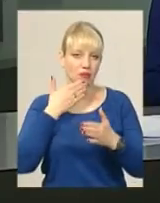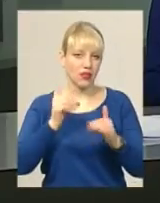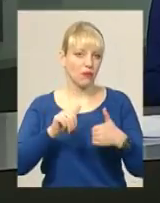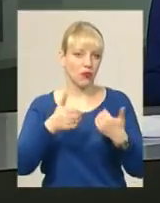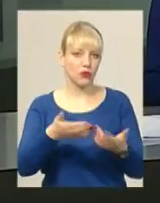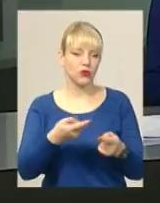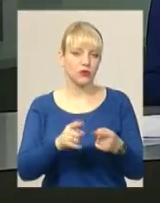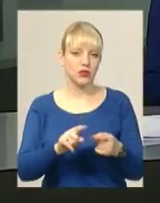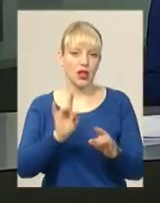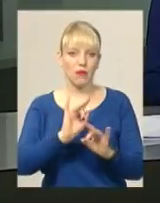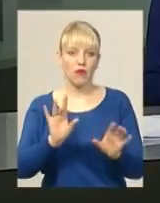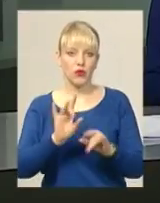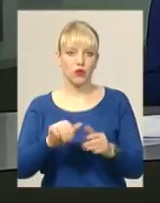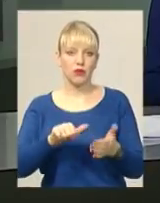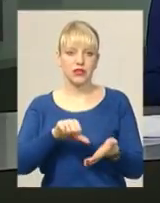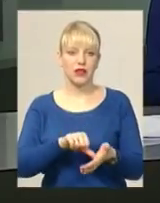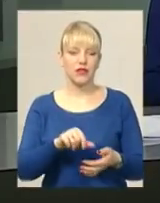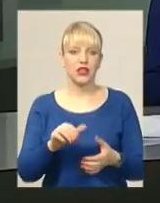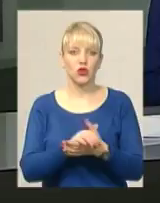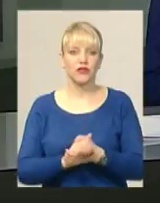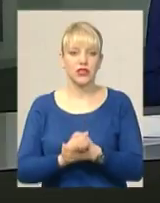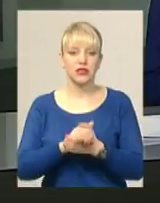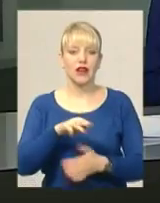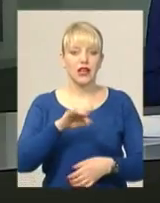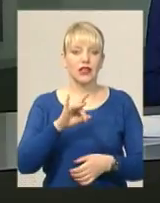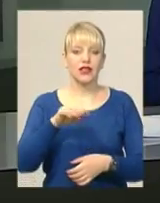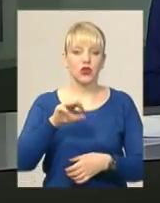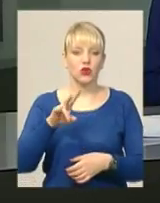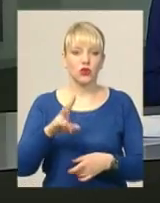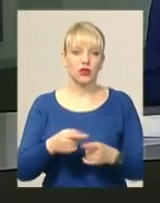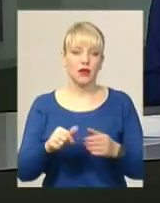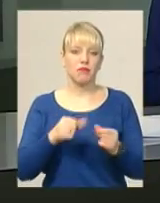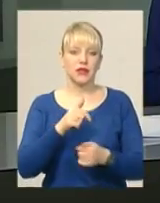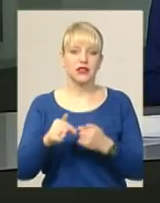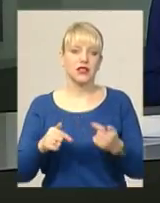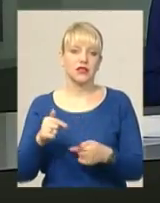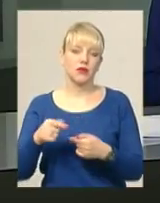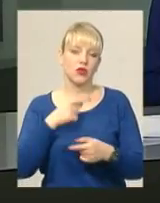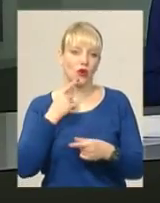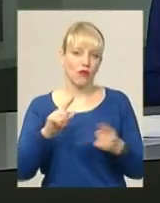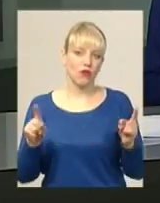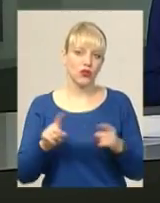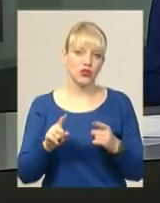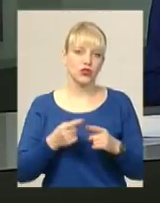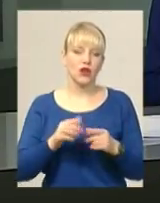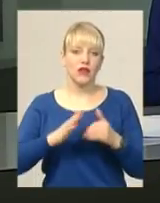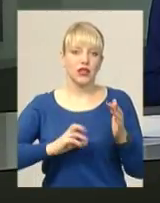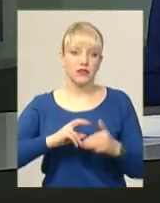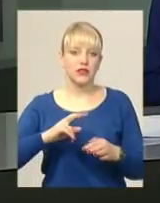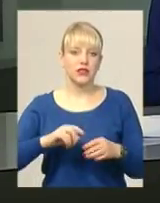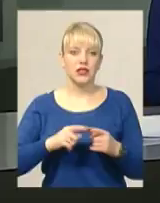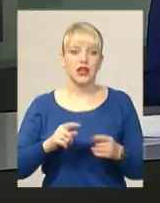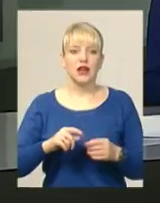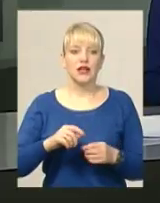Про це нам повідомили представники товариства «Тритон». Бізнесмени запевняють, фахівці міського департаменту архітектури, містобудування та земельних